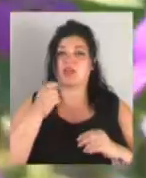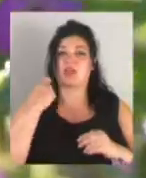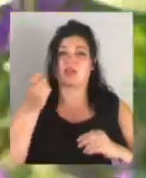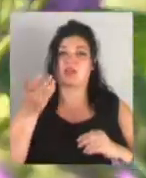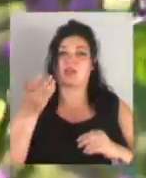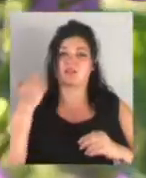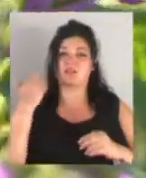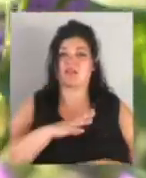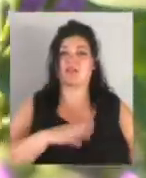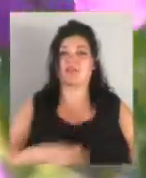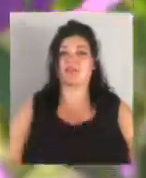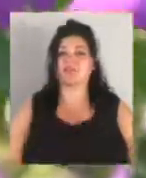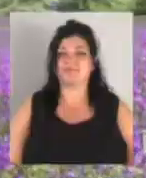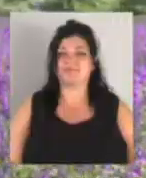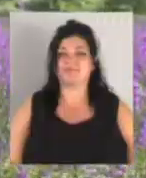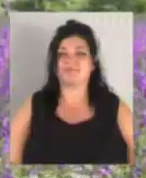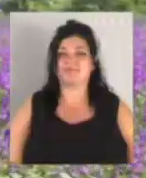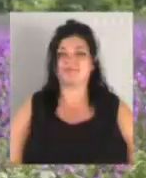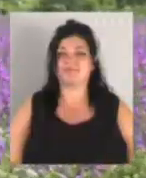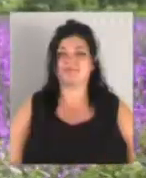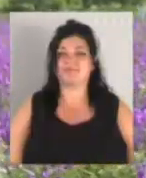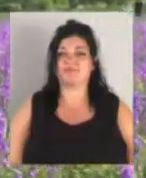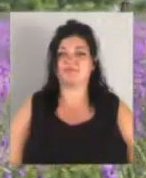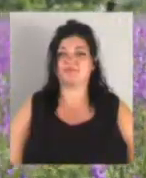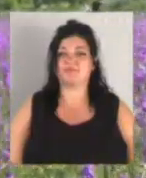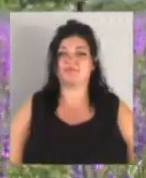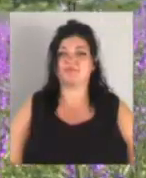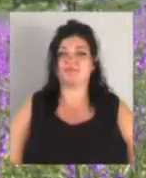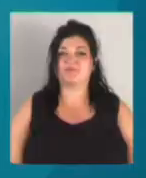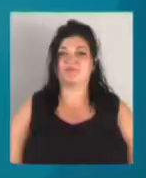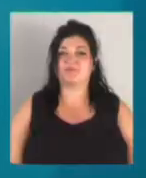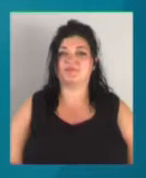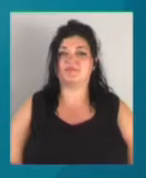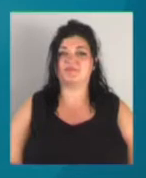Церковнюк, Олександра Мельниченко, Євген Мислівцев. Новини на Суспільному. Одесьчина.